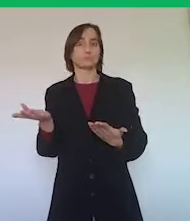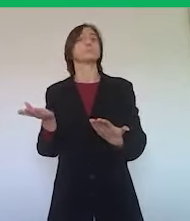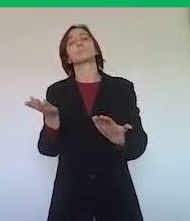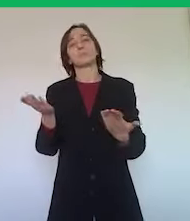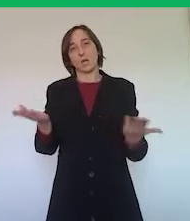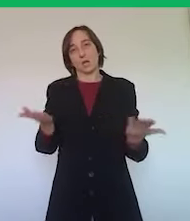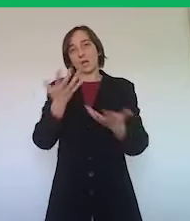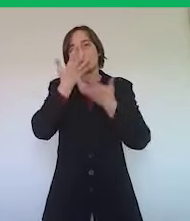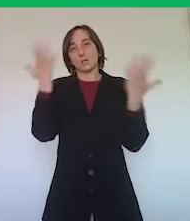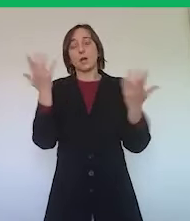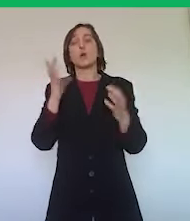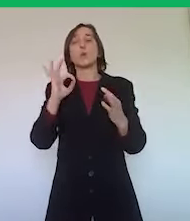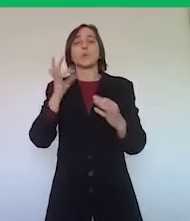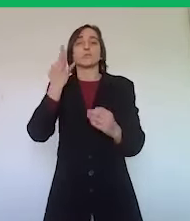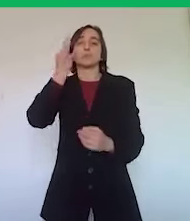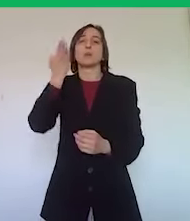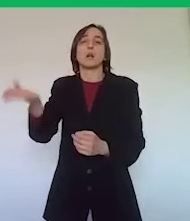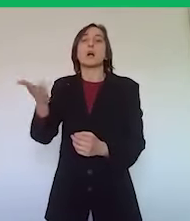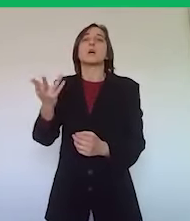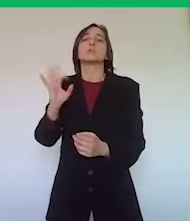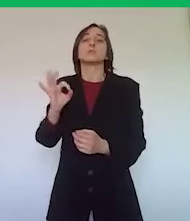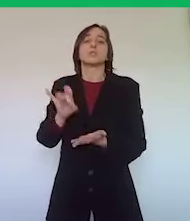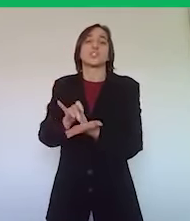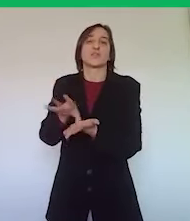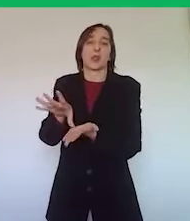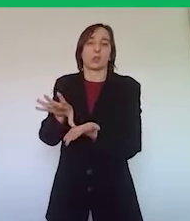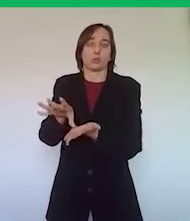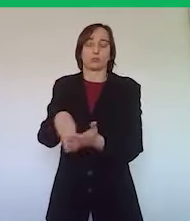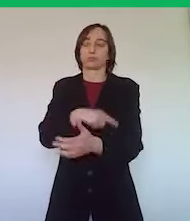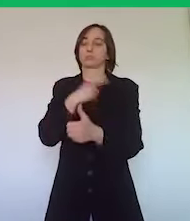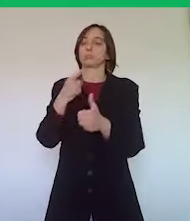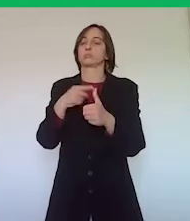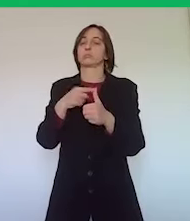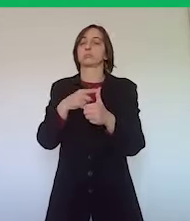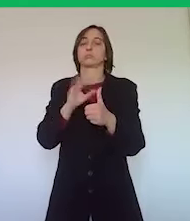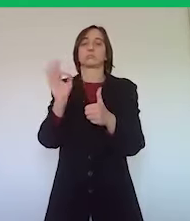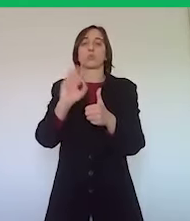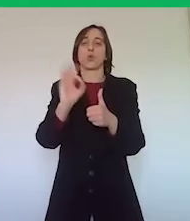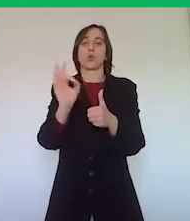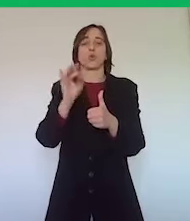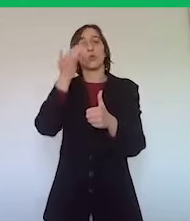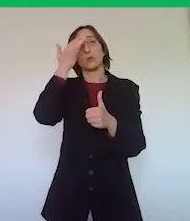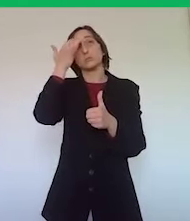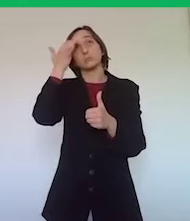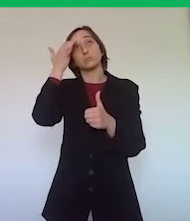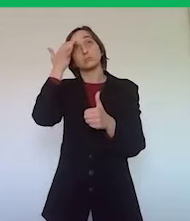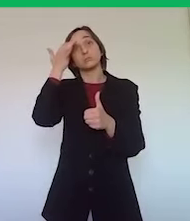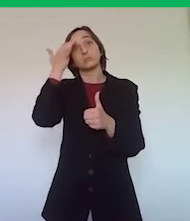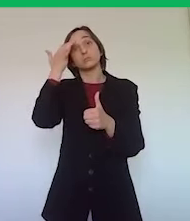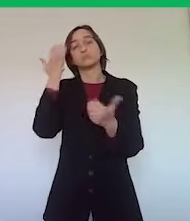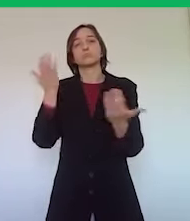È evidente che se c'è una causa di sfratto, se ci sono ragioni che